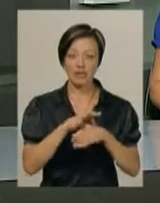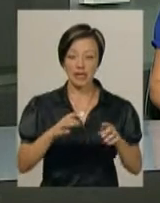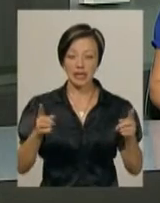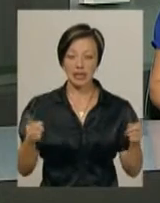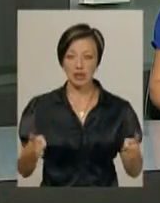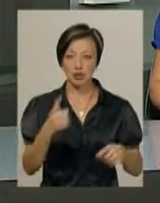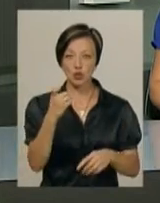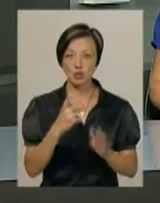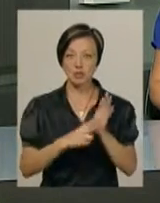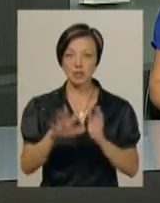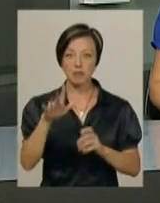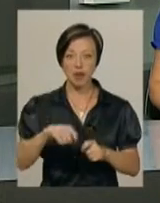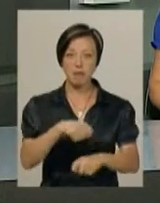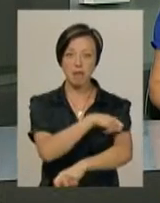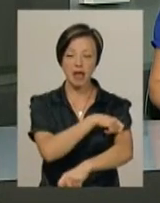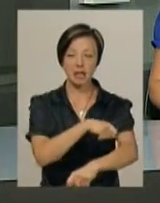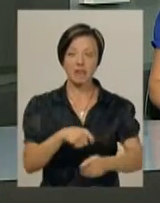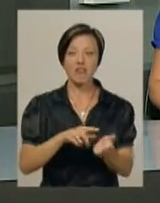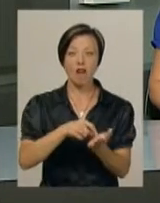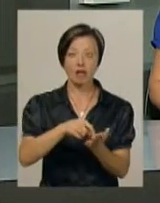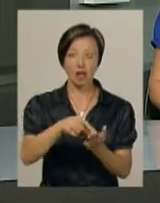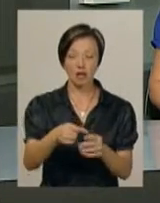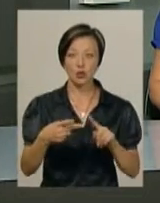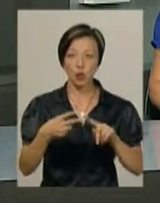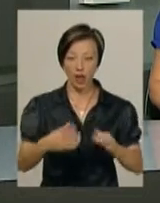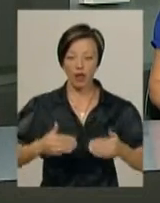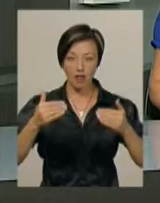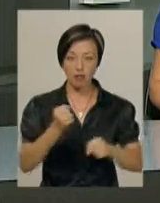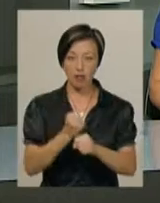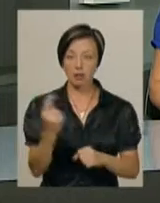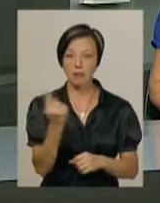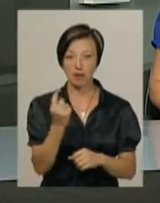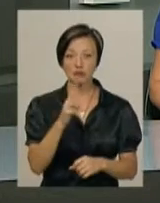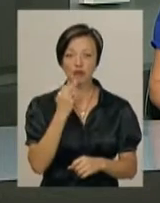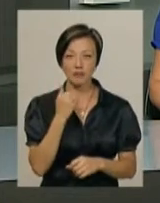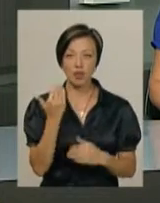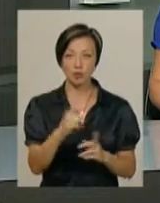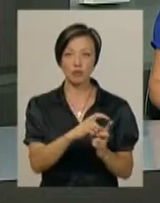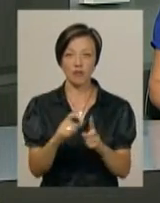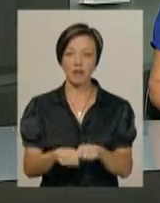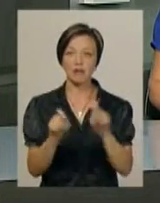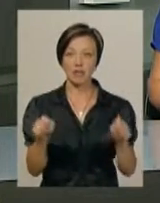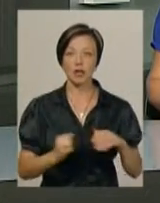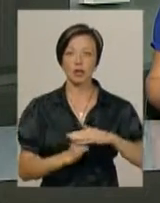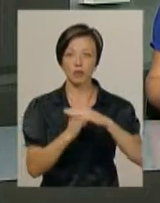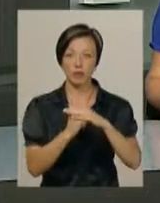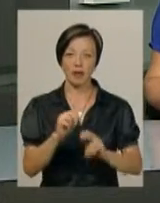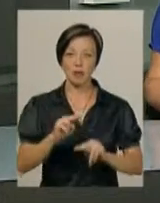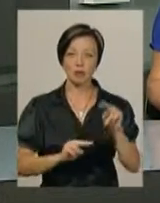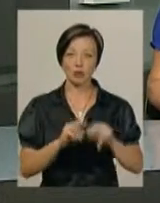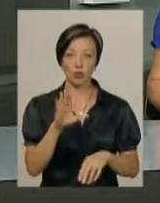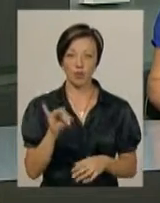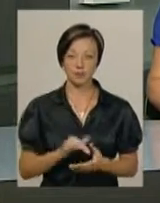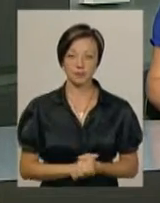ділянці в 175 квадратних метрів. Це другий етап робіт. На першому в червні, за його словами, відкрили фундамент забудови.